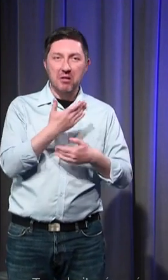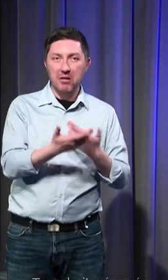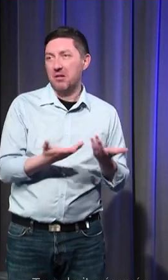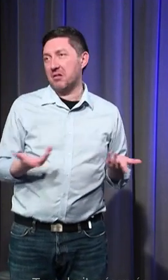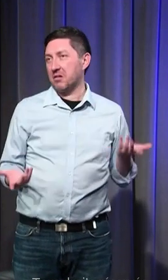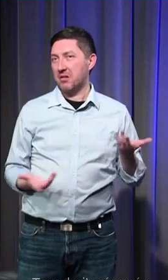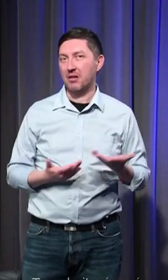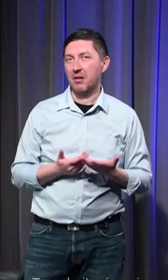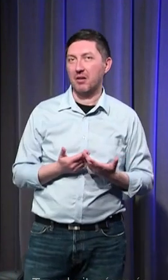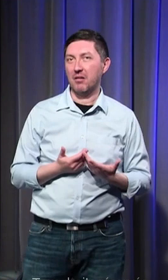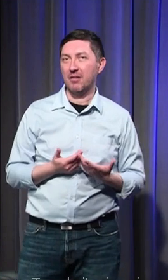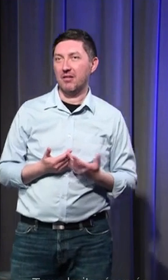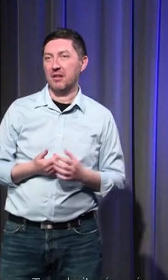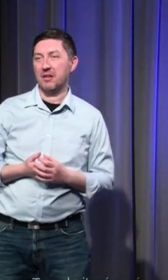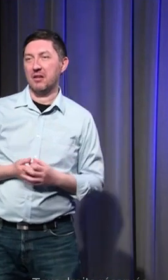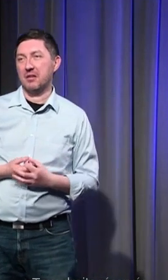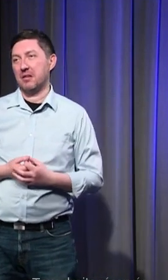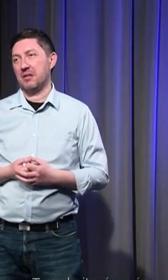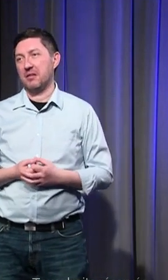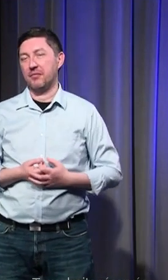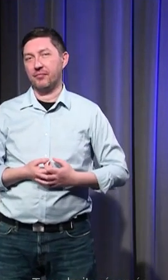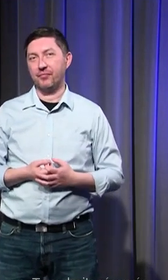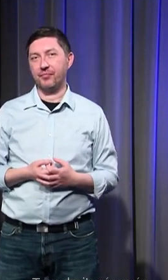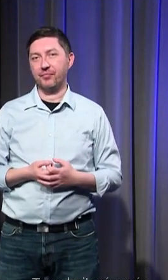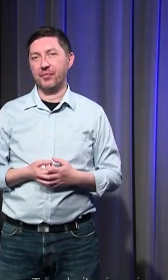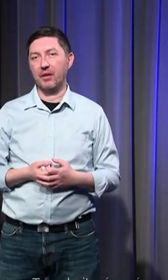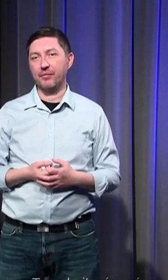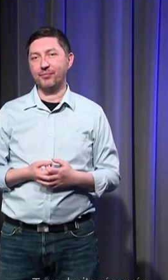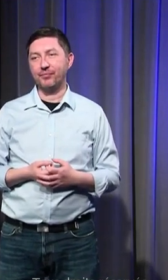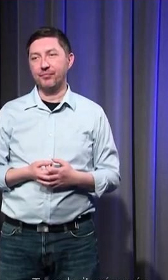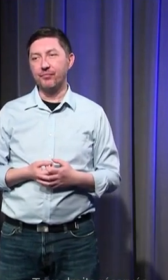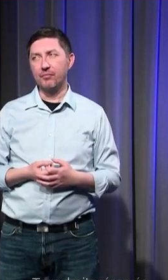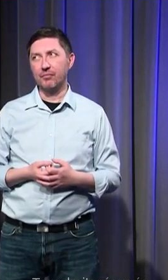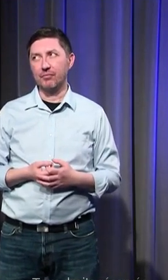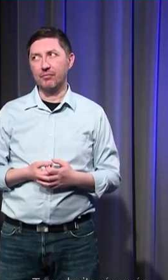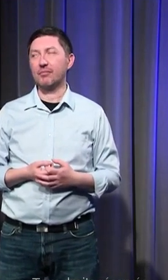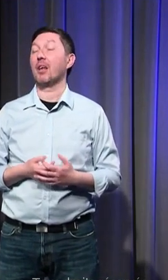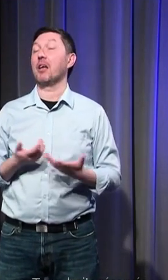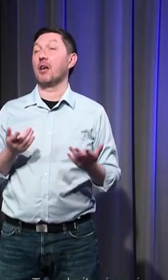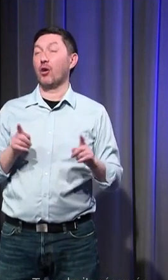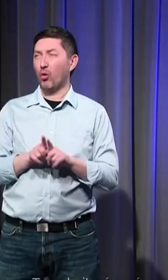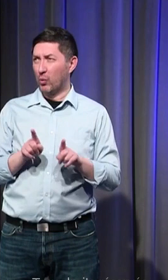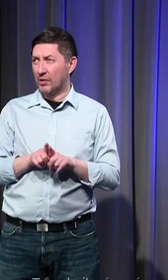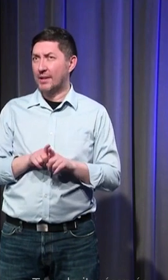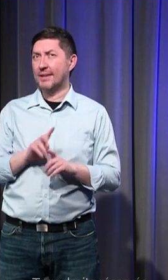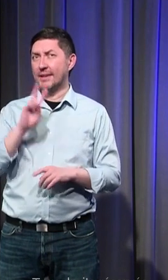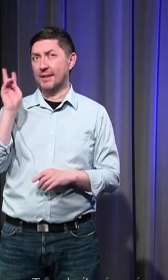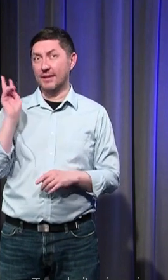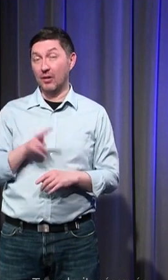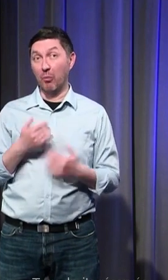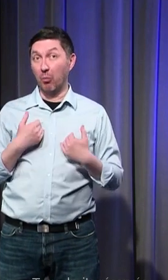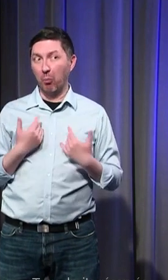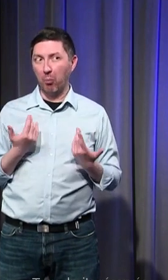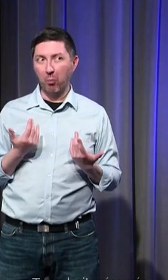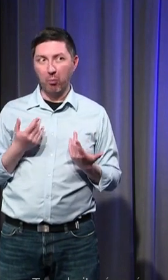de domination émotionnelle dans lesquelles on les place et puis enfin je n'avais pas du tout l'intention et